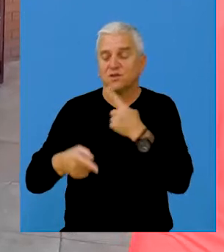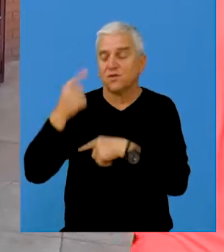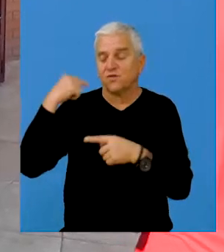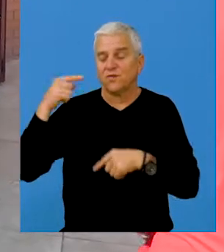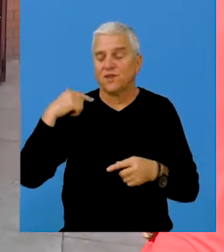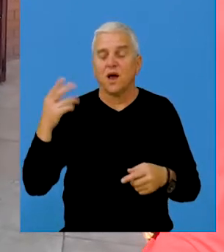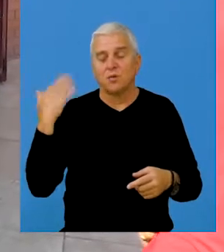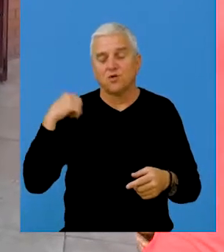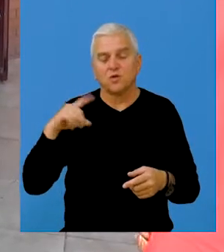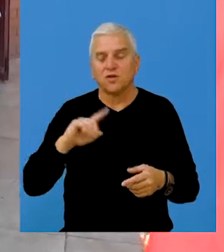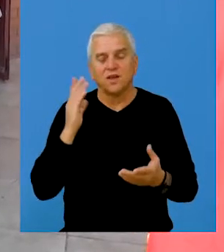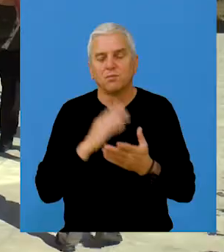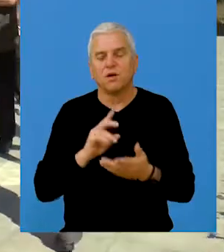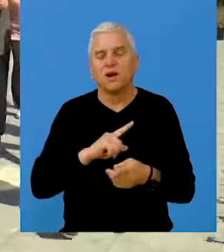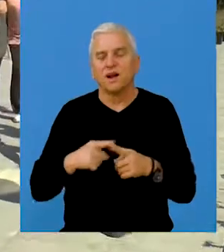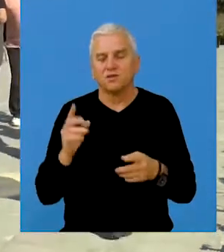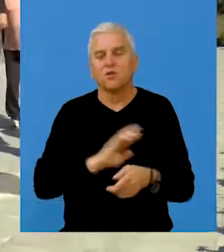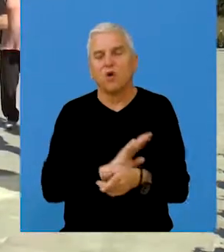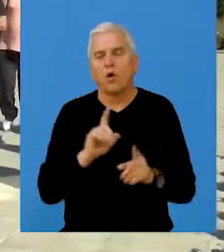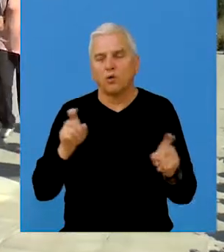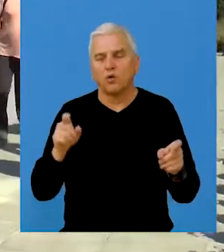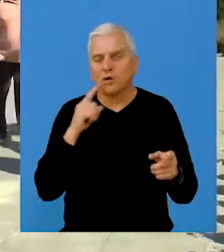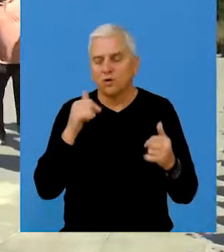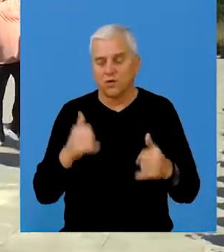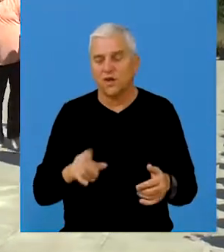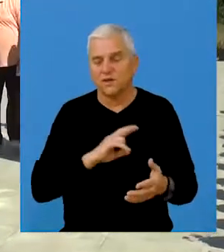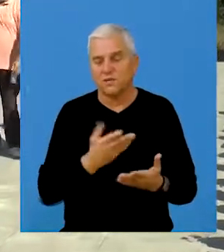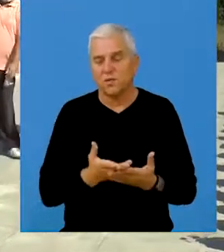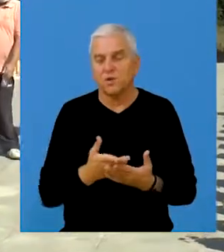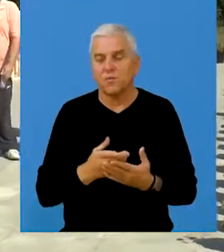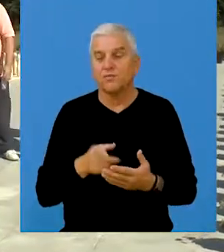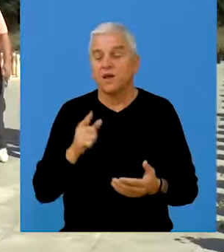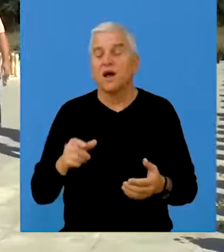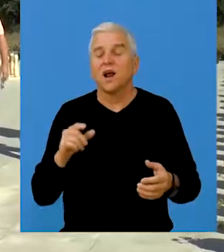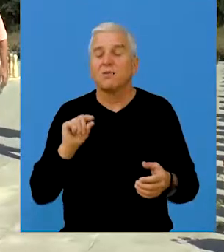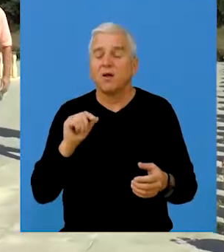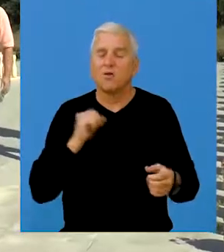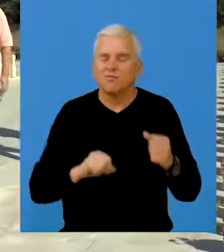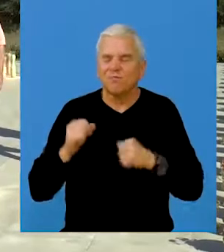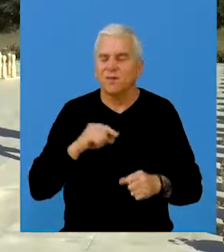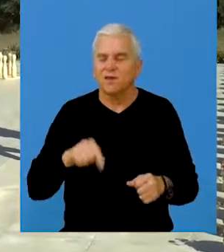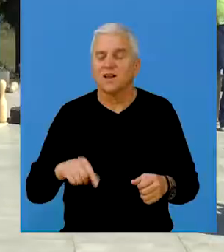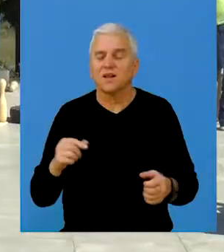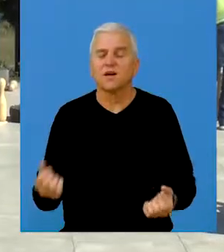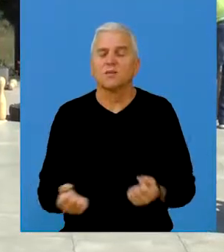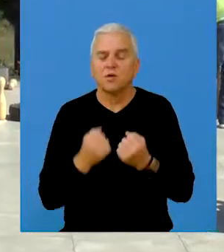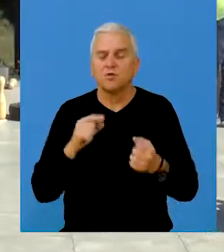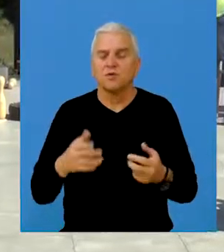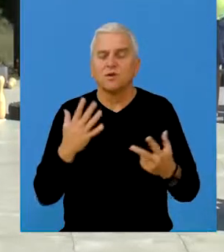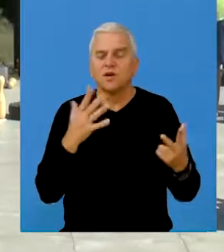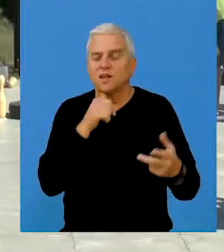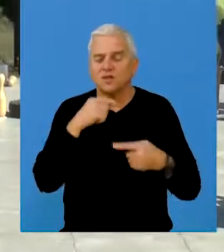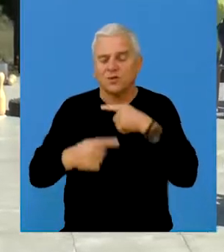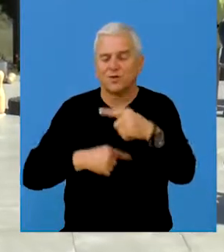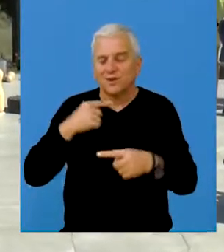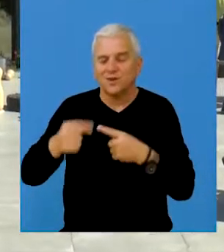tradicionalan, prošle godine nismo mogli, upravo zbog korone koja je prižutna i dan danas, ali smo mogli snage, jer da